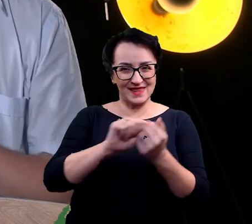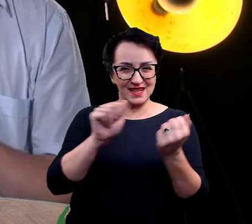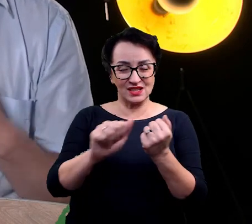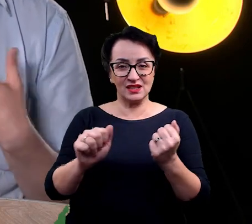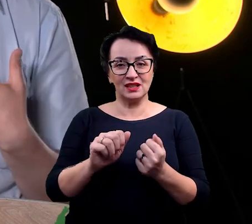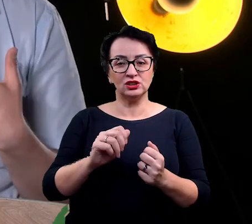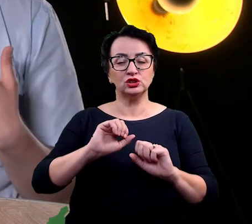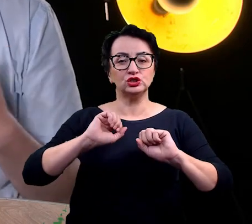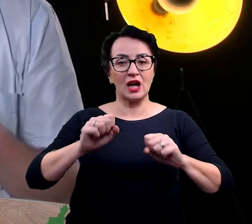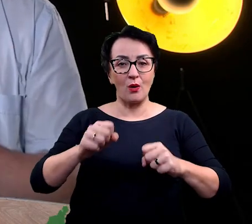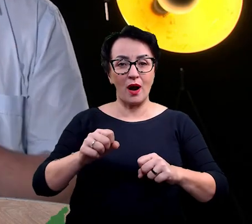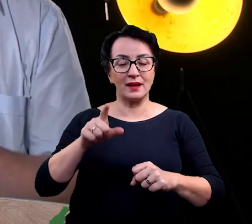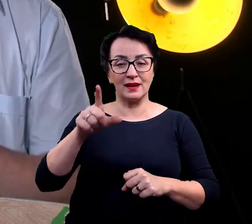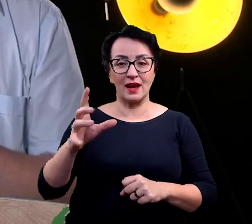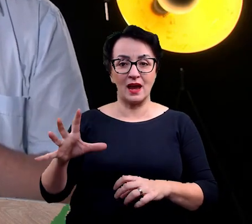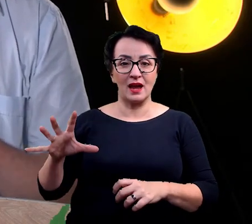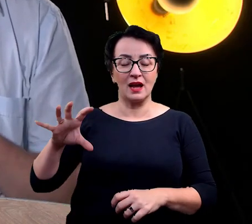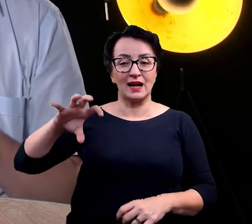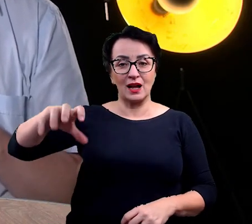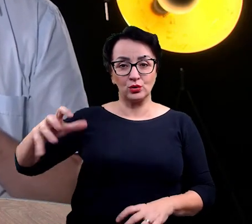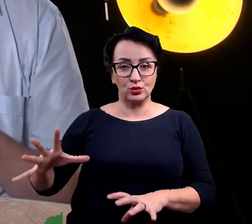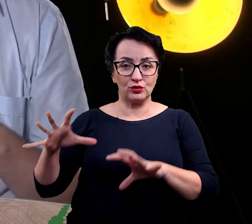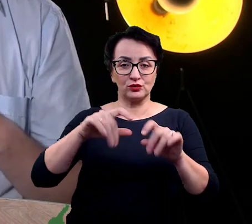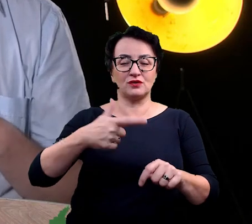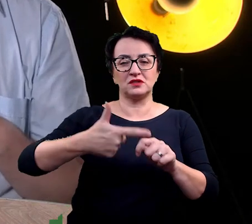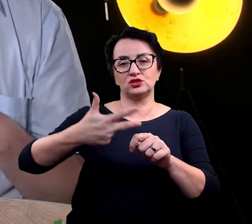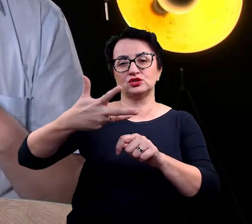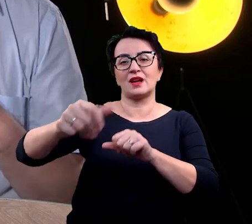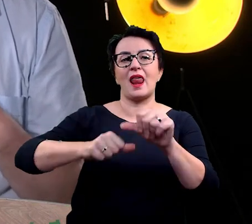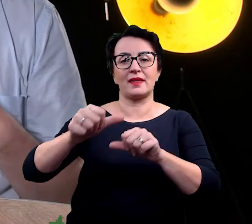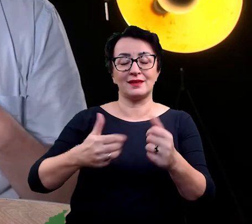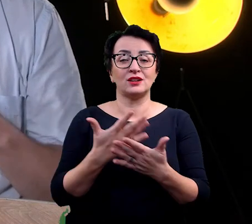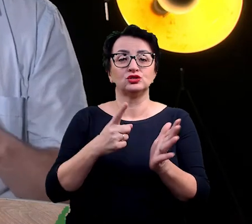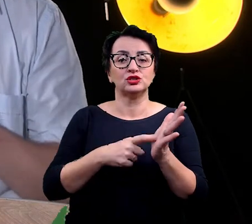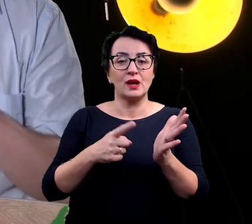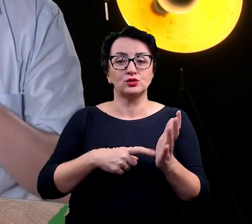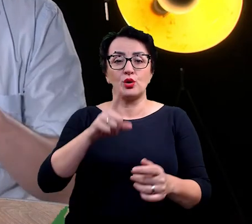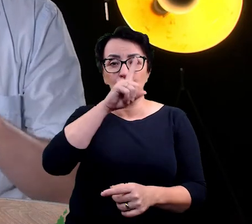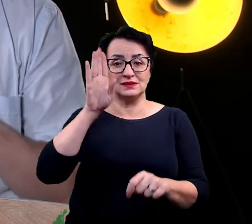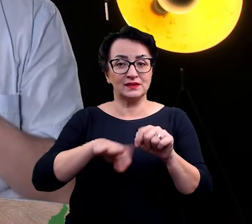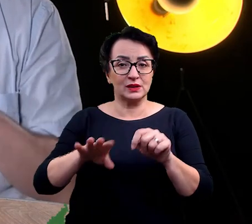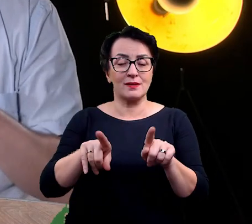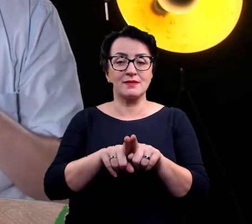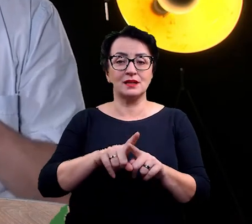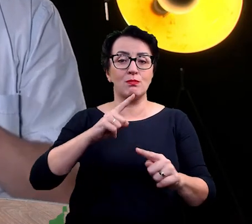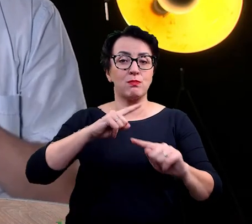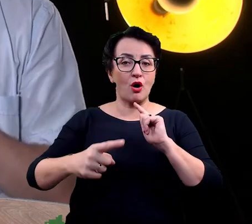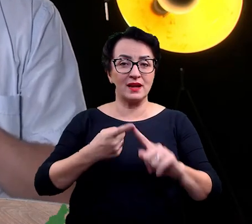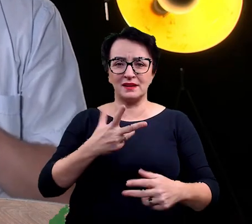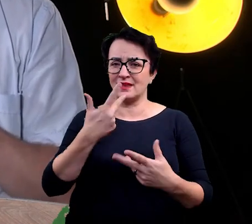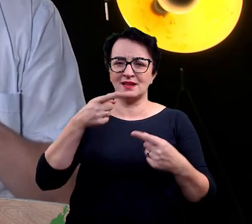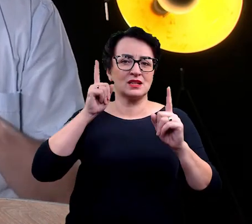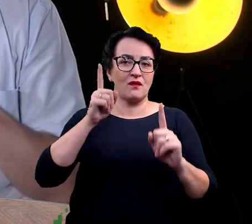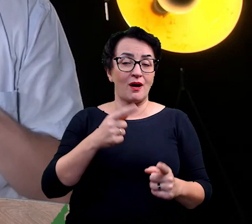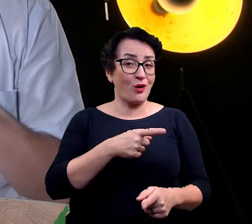inwestybiologicznych, są dziesiątki lat. Dlatego często zarówno zwykłym ludziom, jak i politykom może to umykać, bo to nie jest coś,